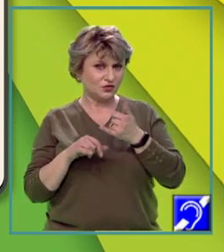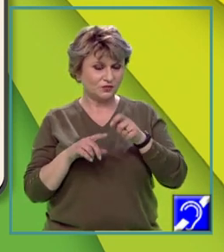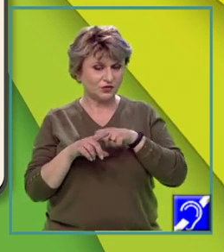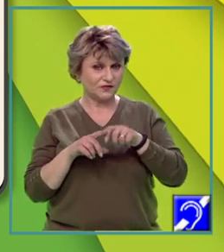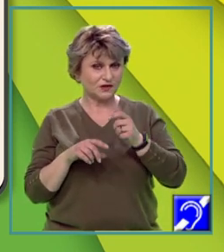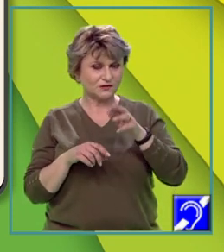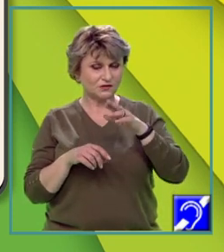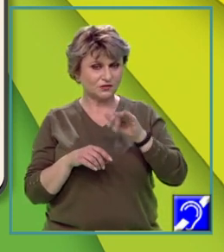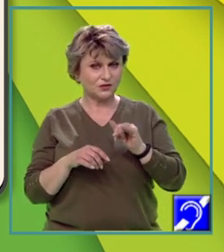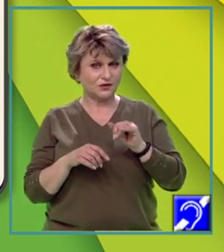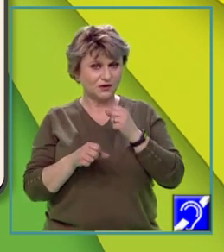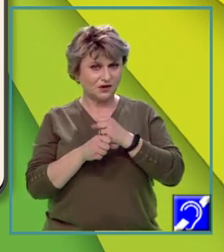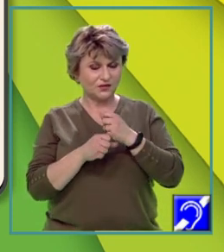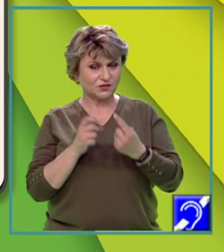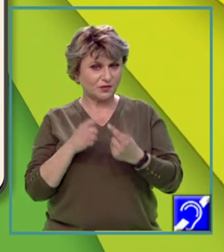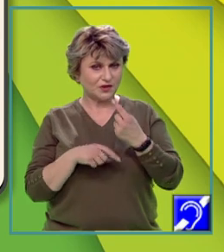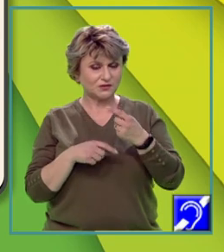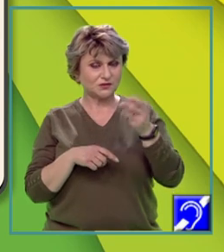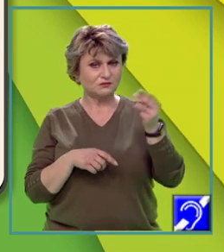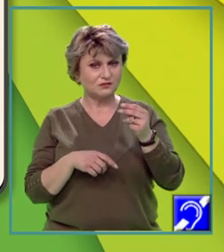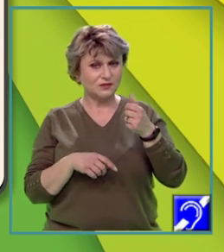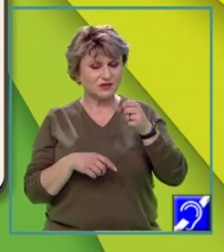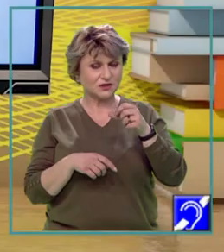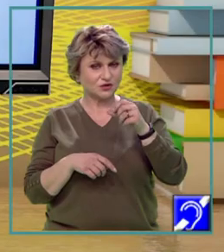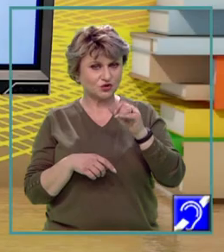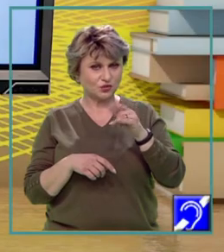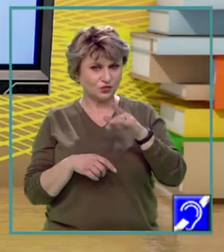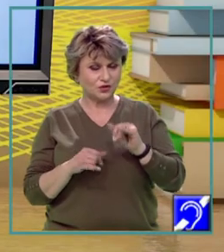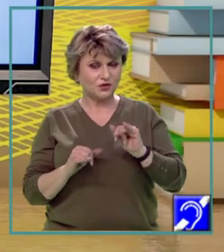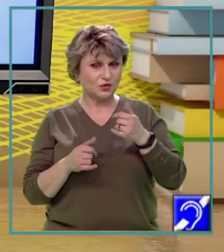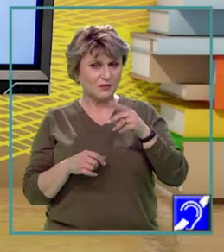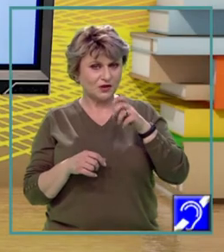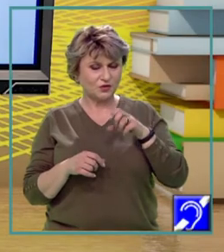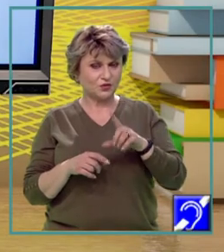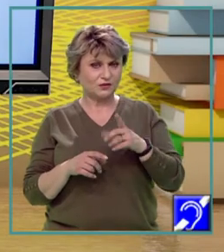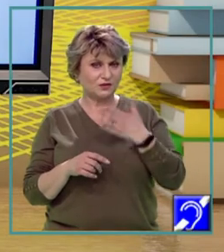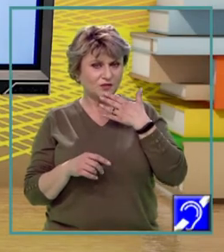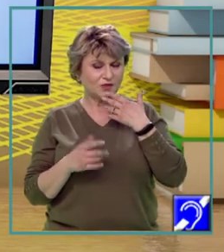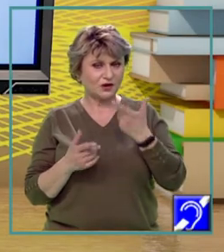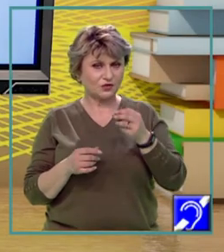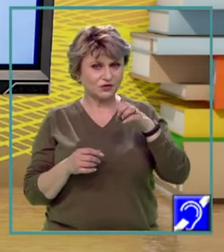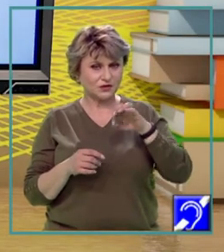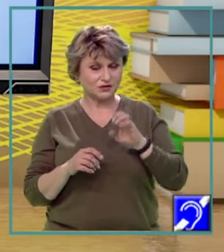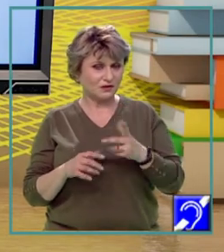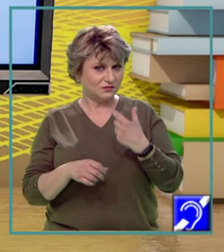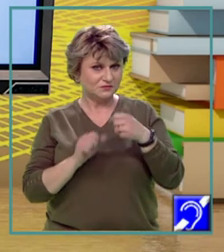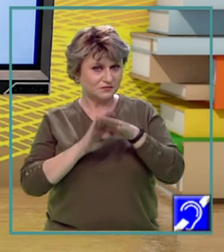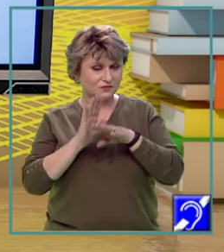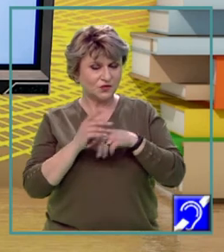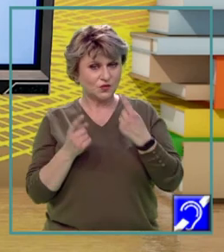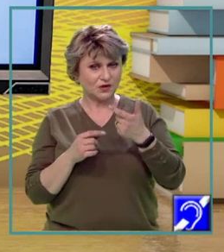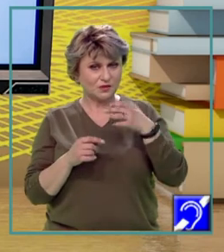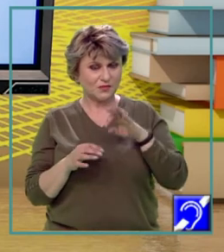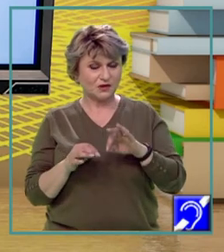țărmurilor a generat apariția peisajului antropizat. Mediul temperat continental se caracterizează printr-un